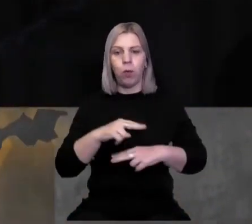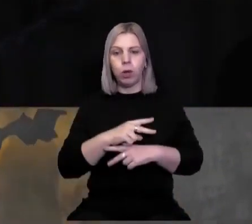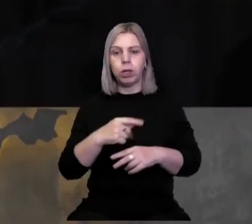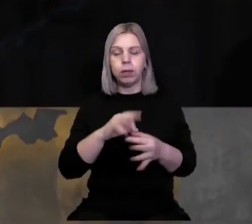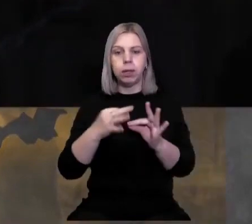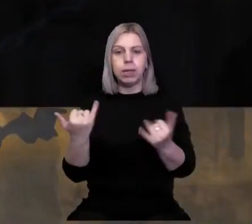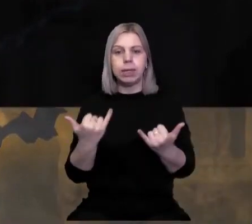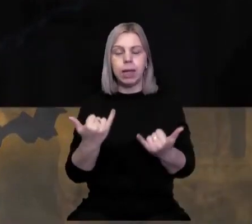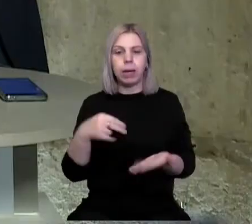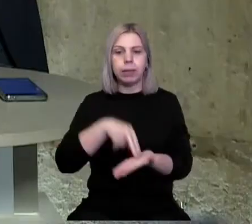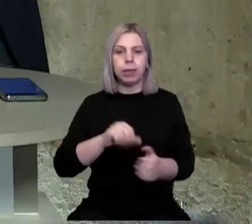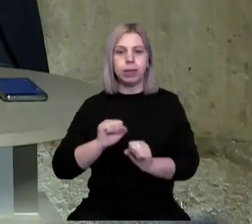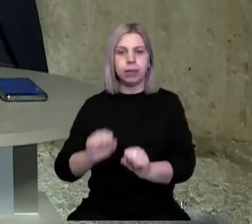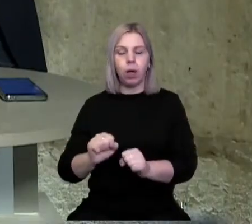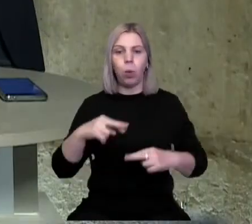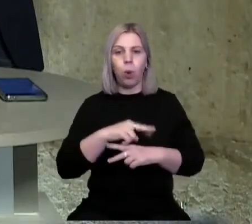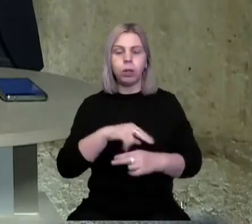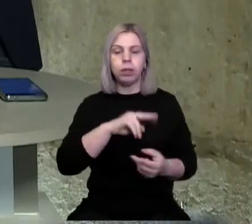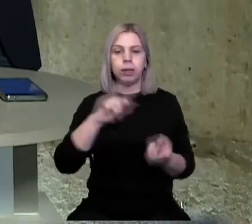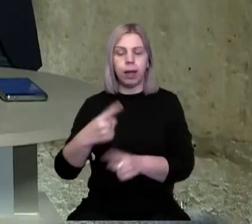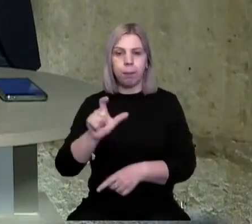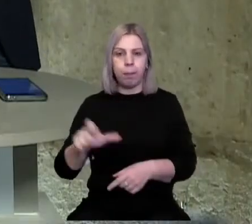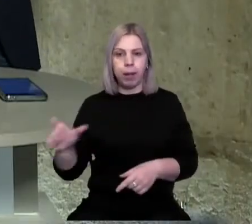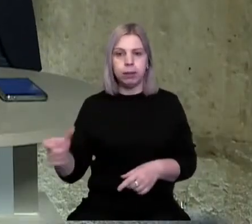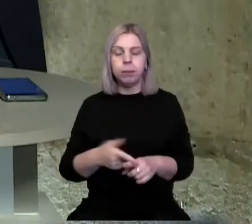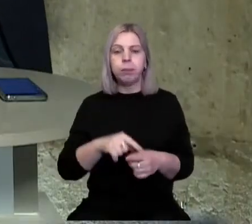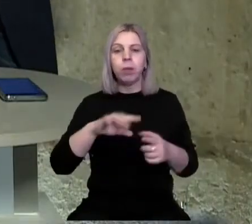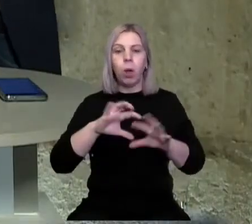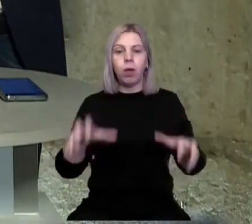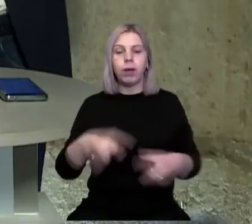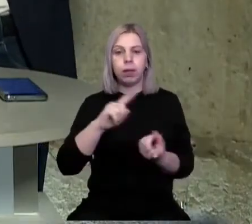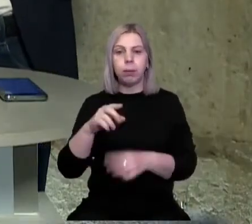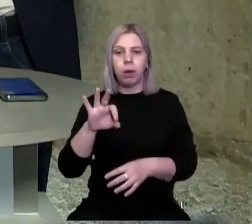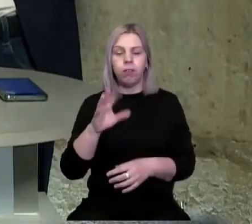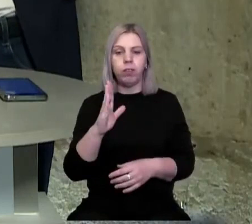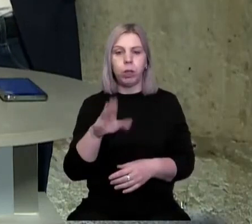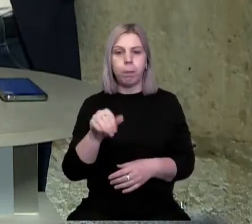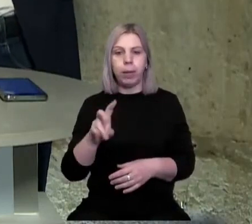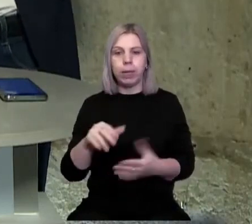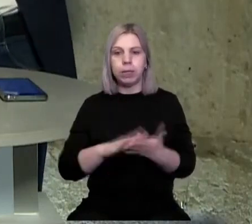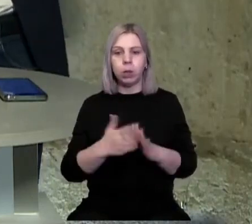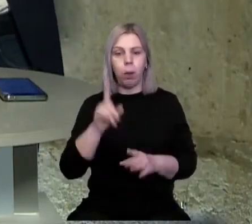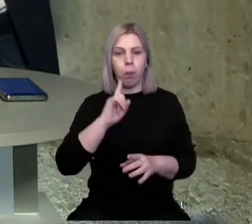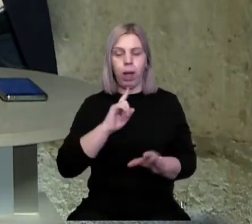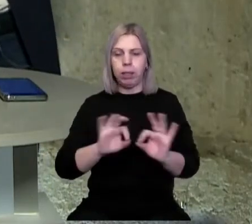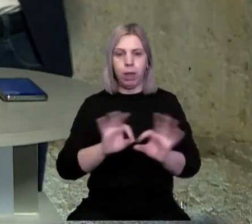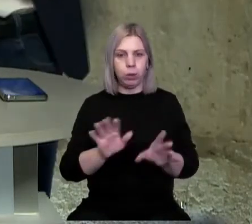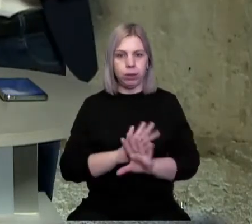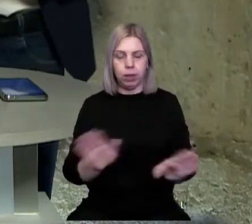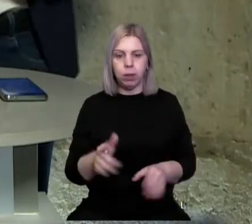цитую, зараз стати на захист угорців Закарпаття. Голова Закарпатської ОВА Віктор Микита ситуацію поки не коментує.